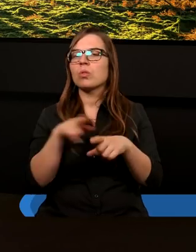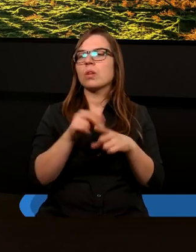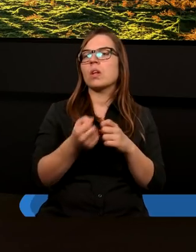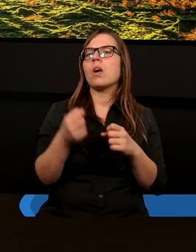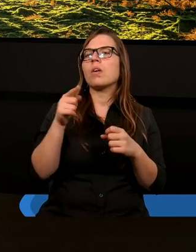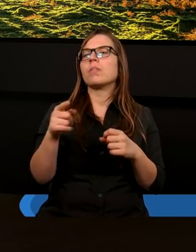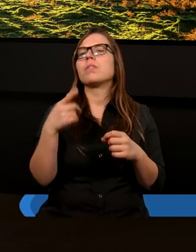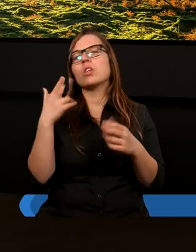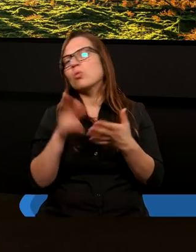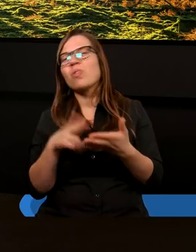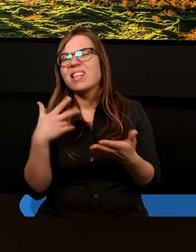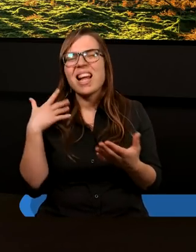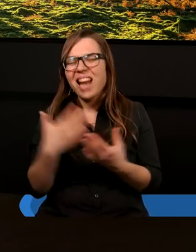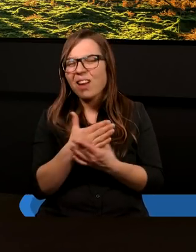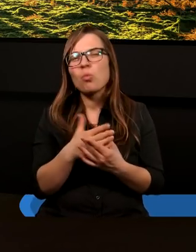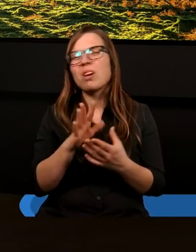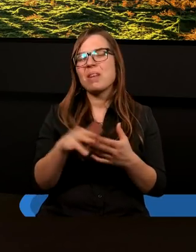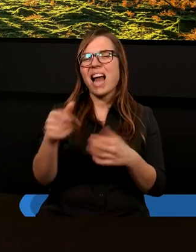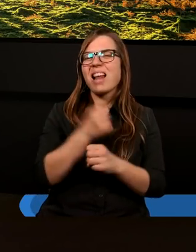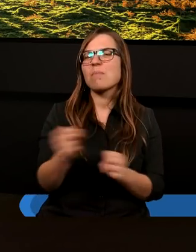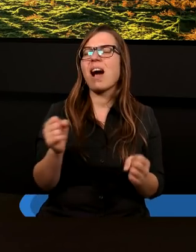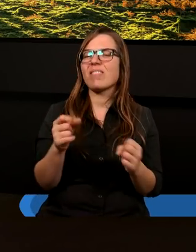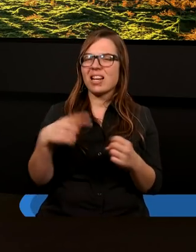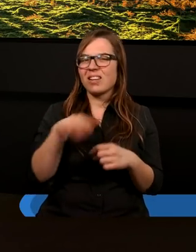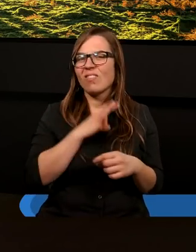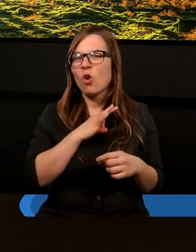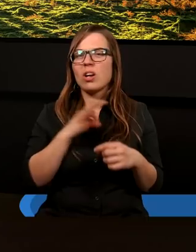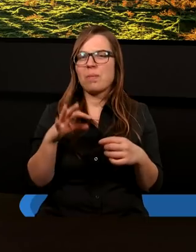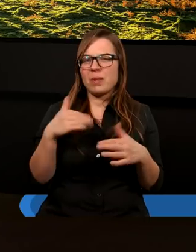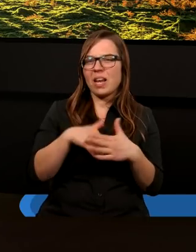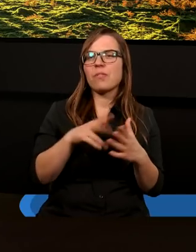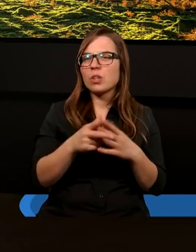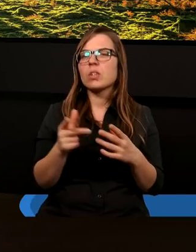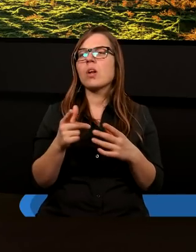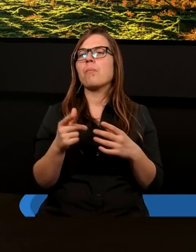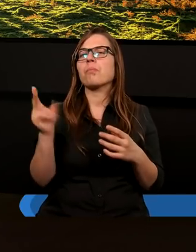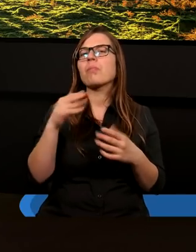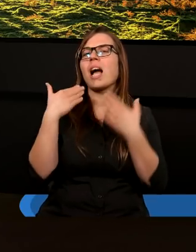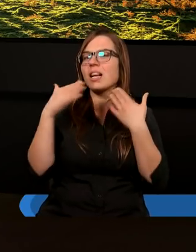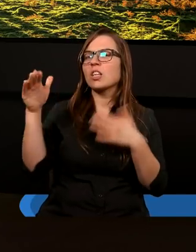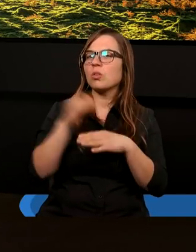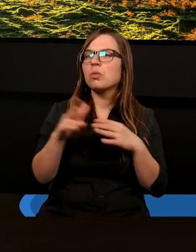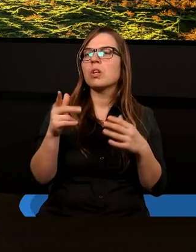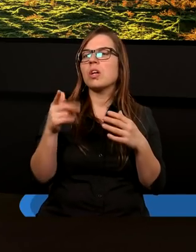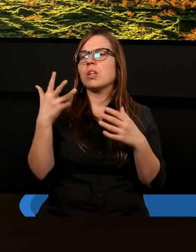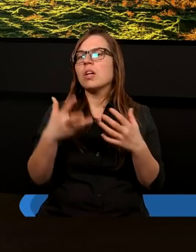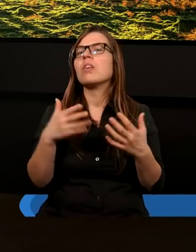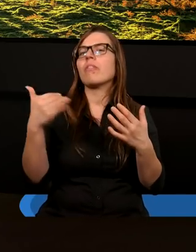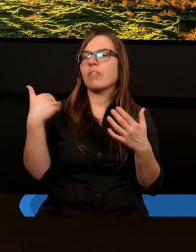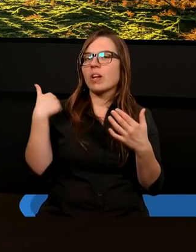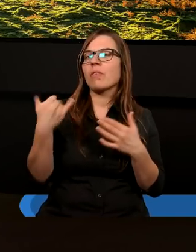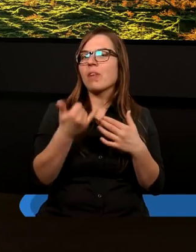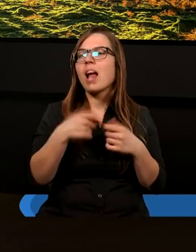w zasadzie nie zasłużyliśmy. Bóg w swojej dobroci, w swojej łasce chce zmienić nasze życie, chce zmienić nasz świat, wydłużyć je w